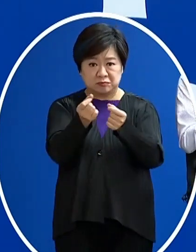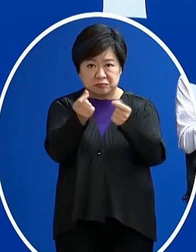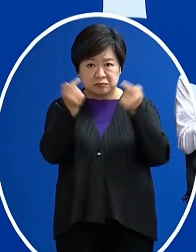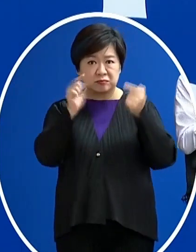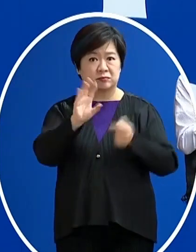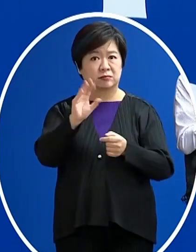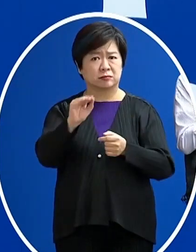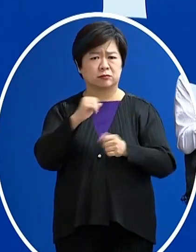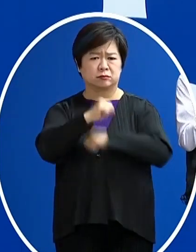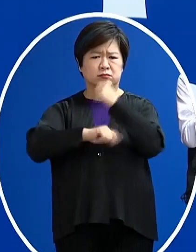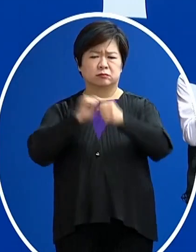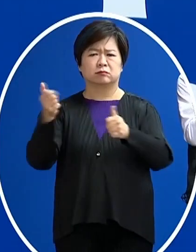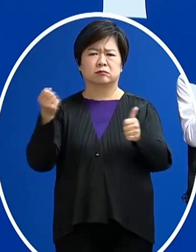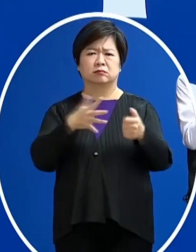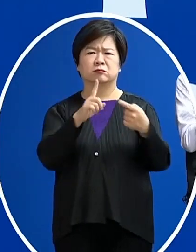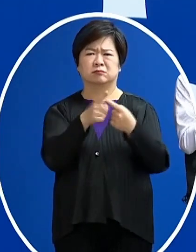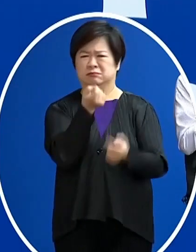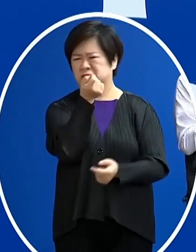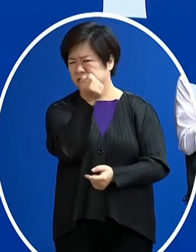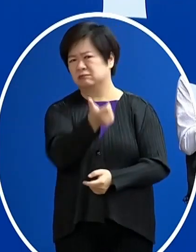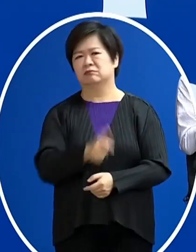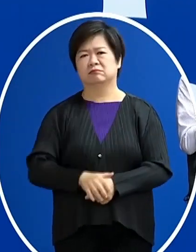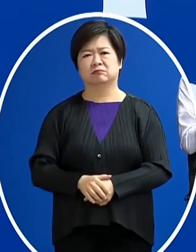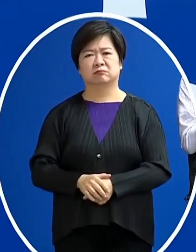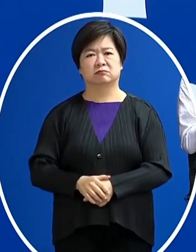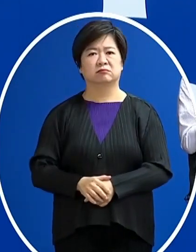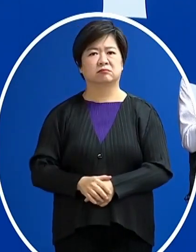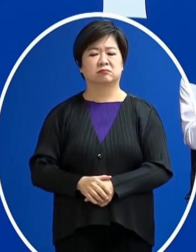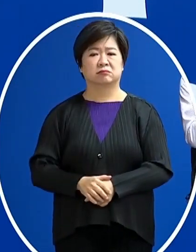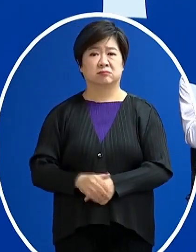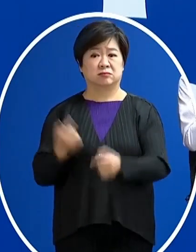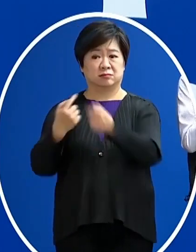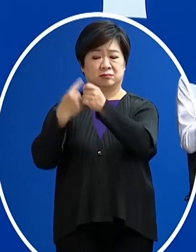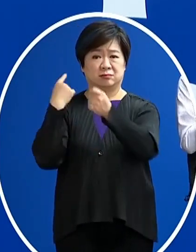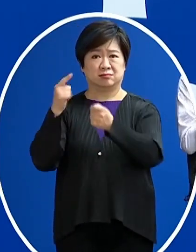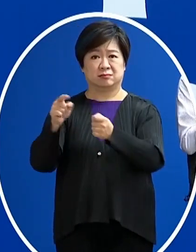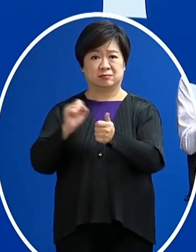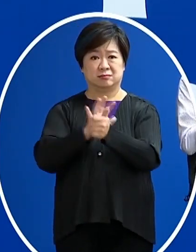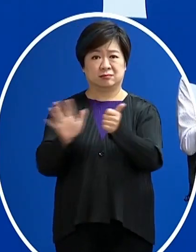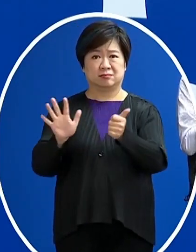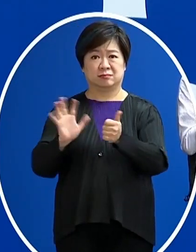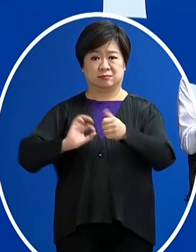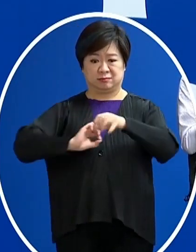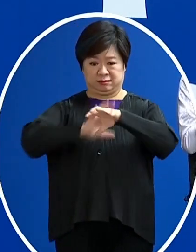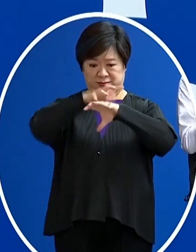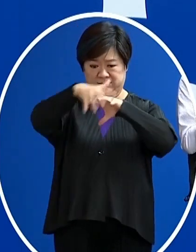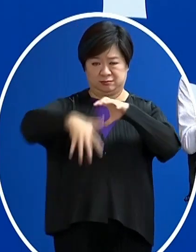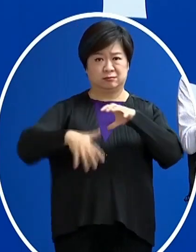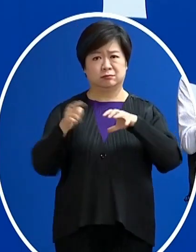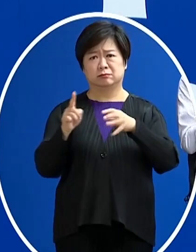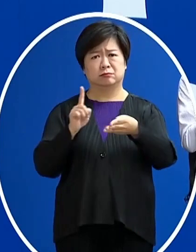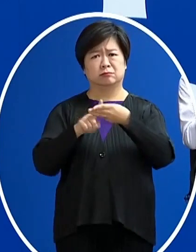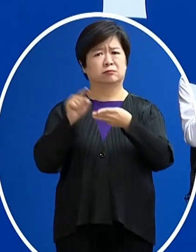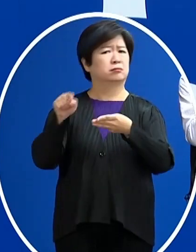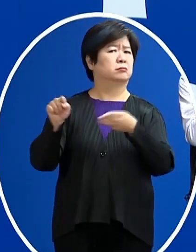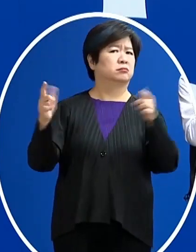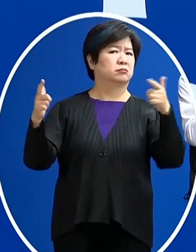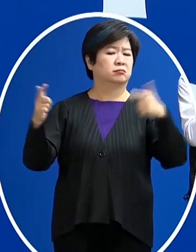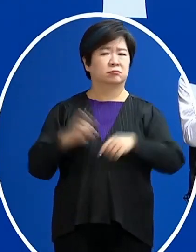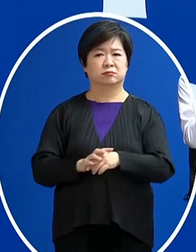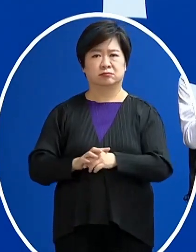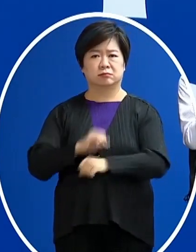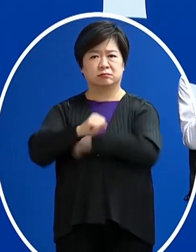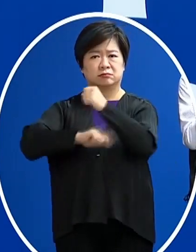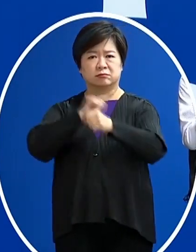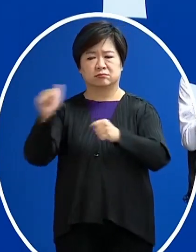動物傳染仍然屬於一個少見的傳染途徑 也不是我們去年以來造成全球流行的主要原因 所以我想動物